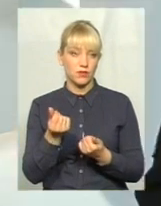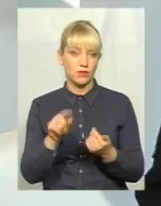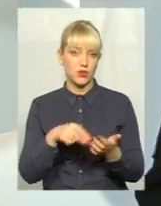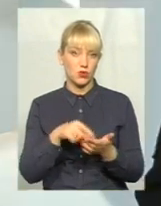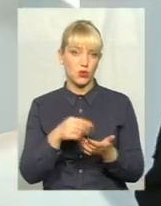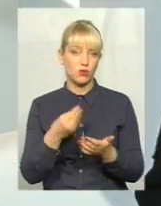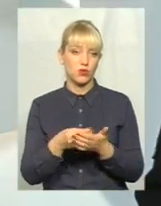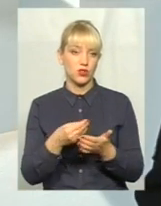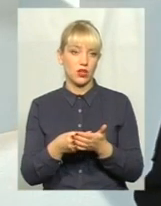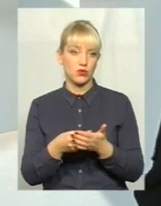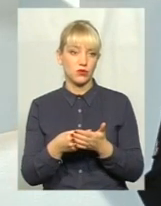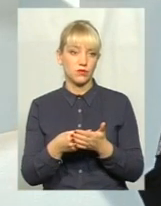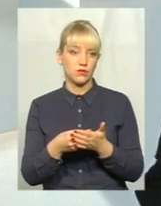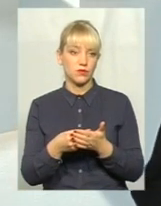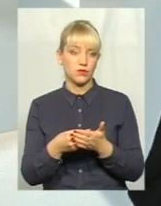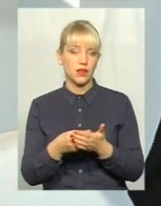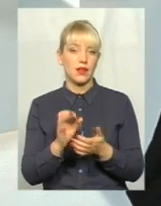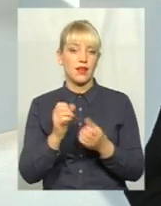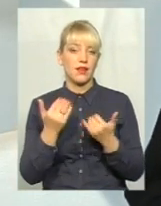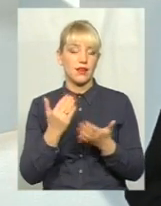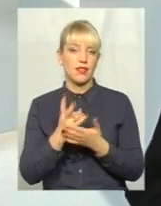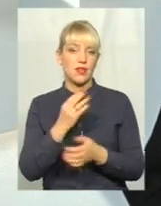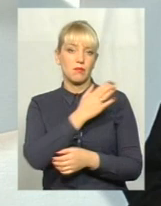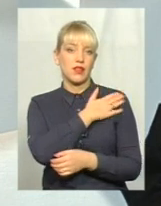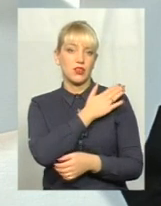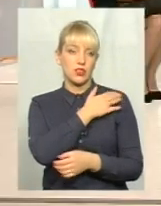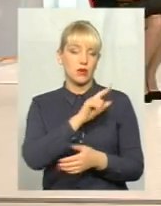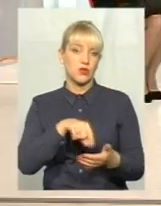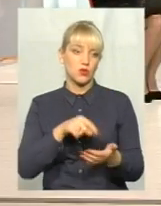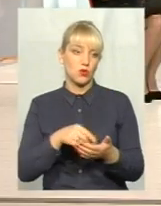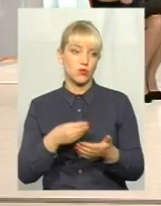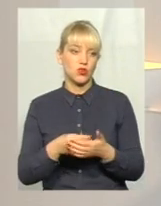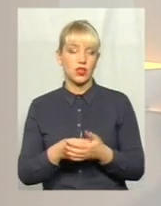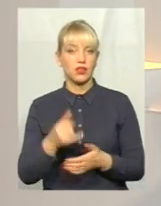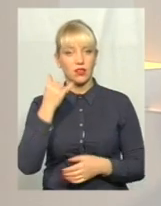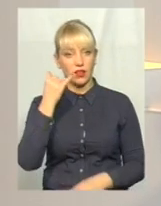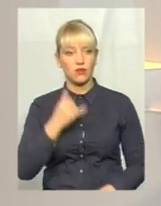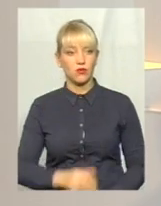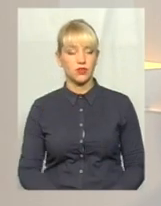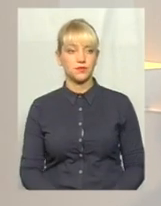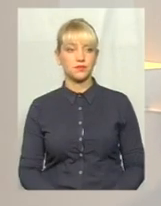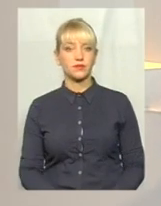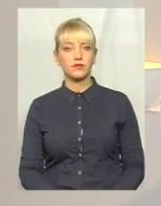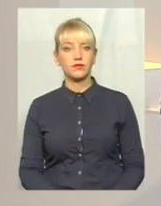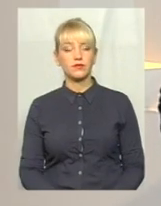бюджету, лягаю на плечі нашого міського бюджету. Дякую, у є ще один глядач, давайте